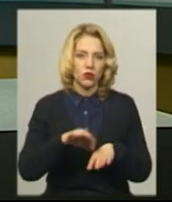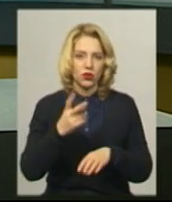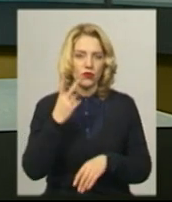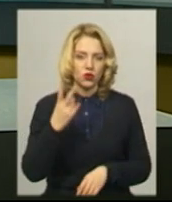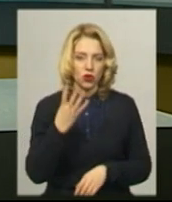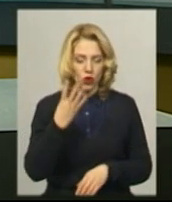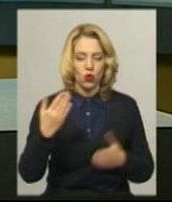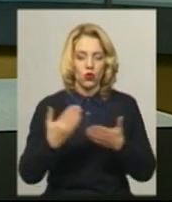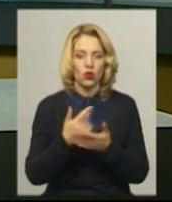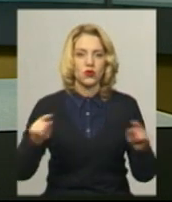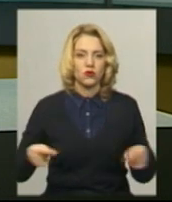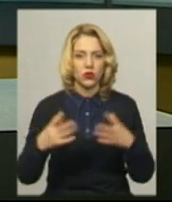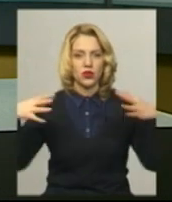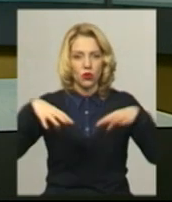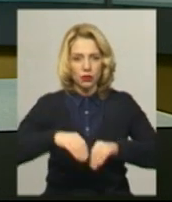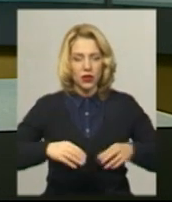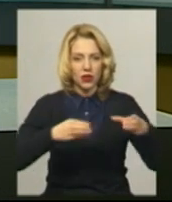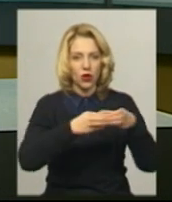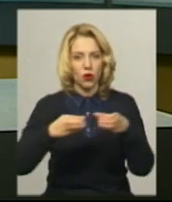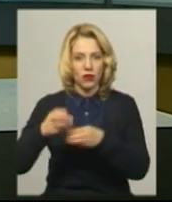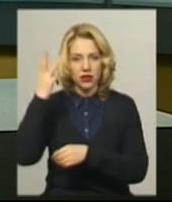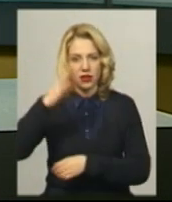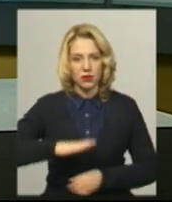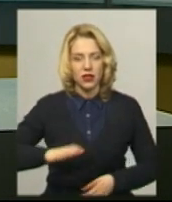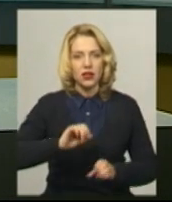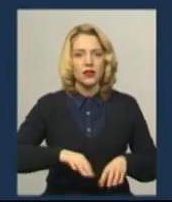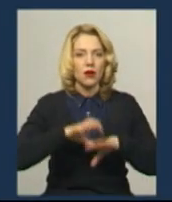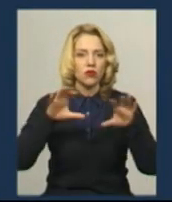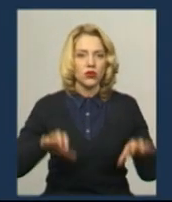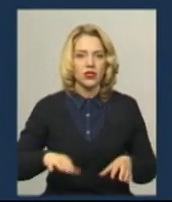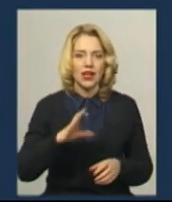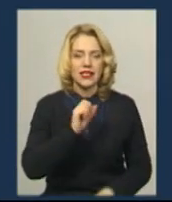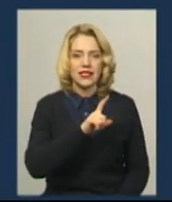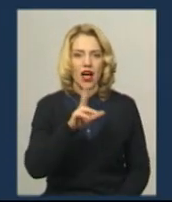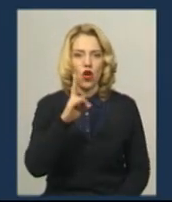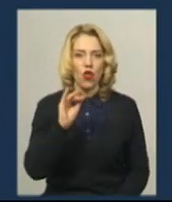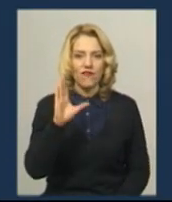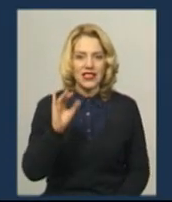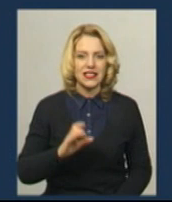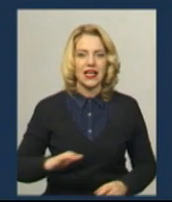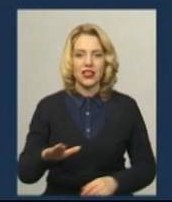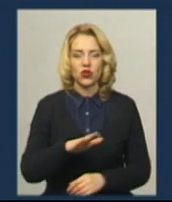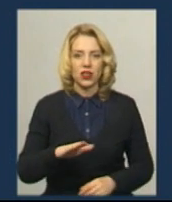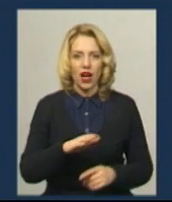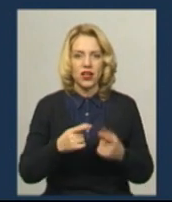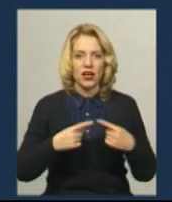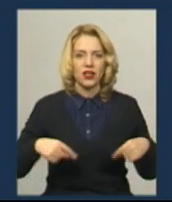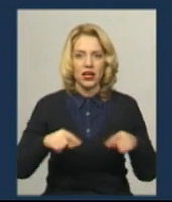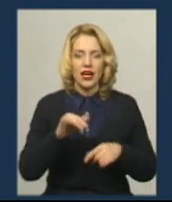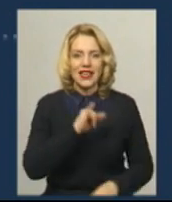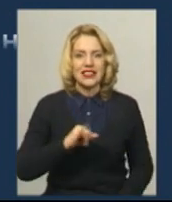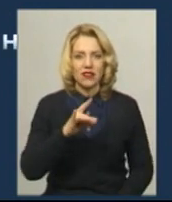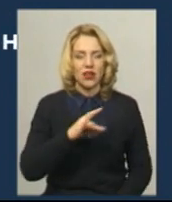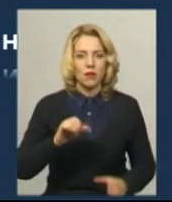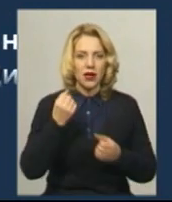новостворених об'єднаних громадах Хмельниччини, на посаду голови Сахновецької територіальної громади із Яславського району перемогла